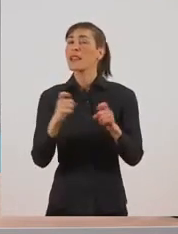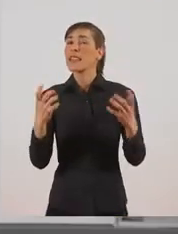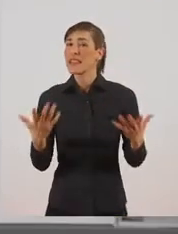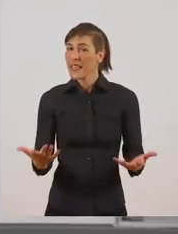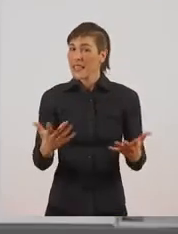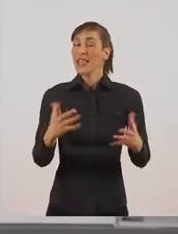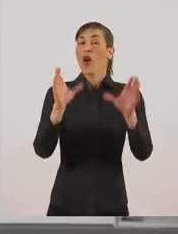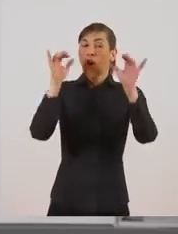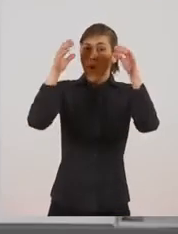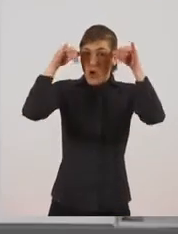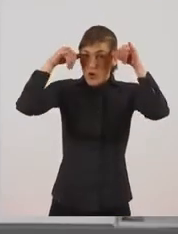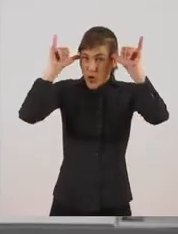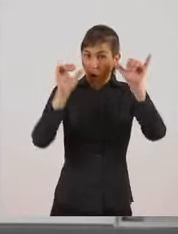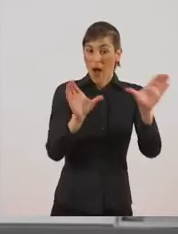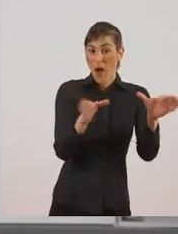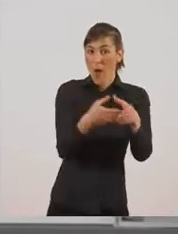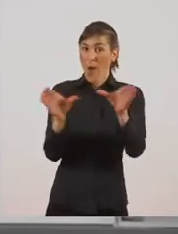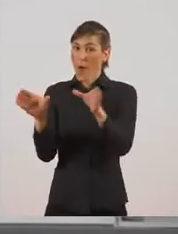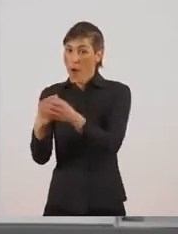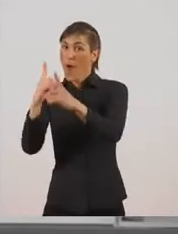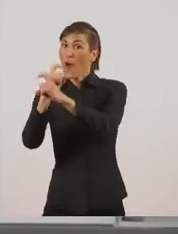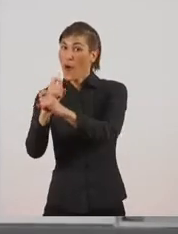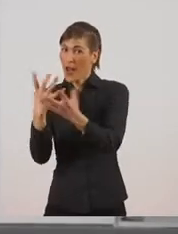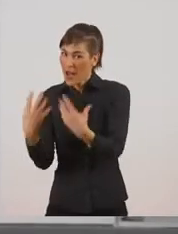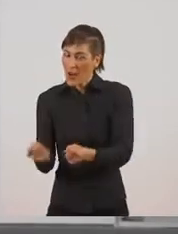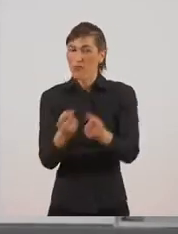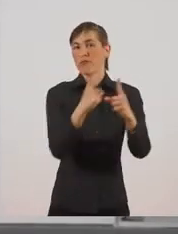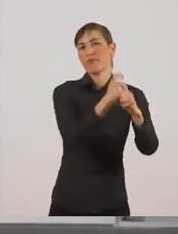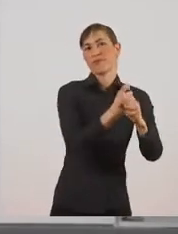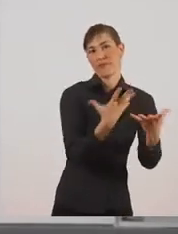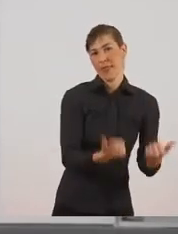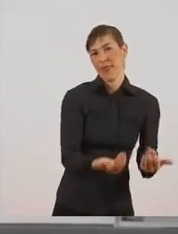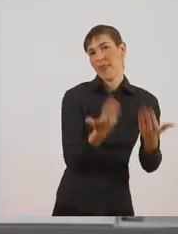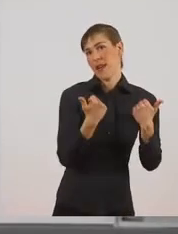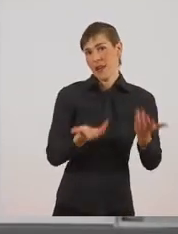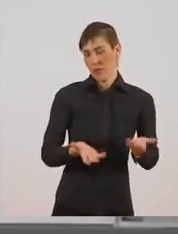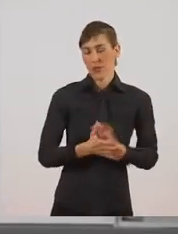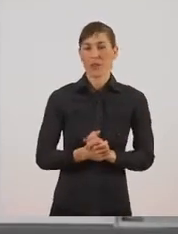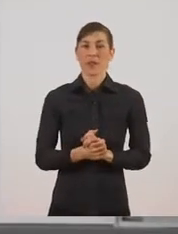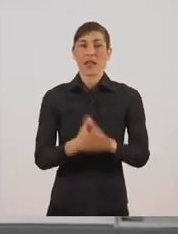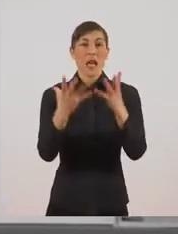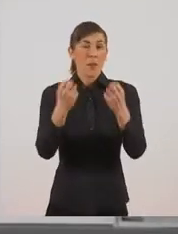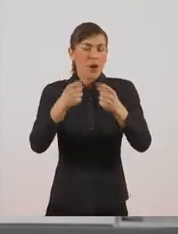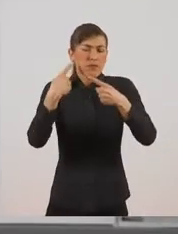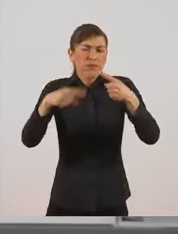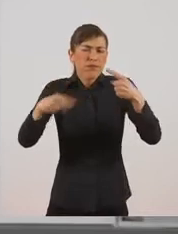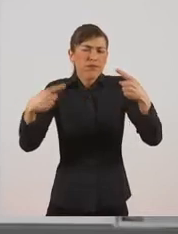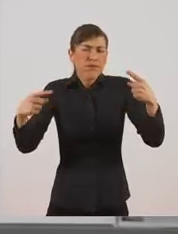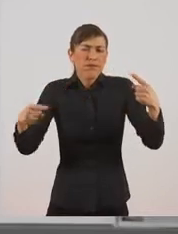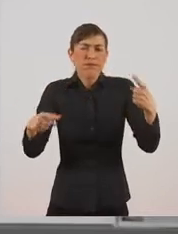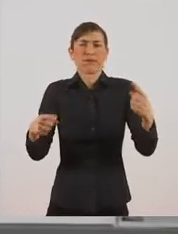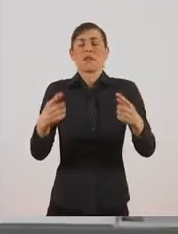Τα ζώα που υπάρχουν στον πλανήτη μας είναι πάρα πολλά. Υπάρχουν περισσότερα από 1,5 εκατομμύριο είδη ζώων.